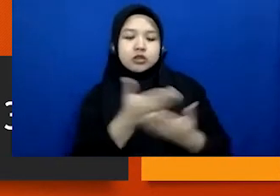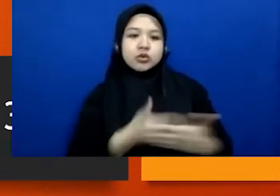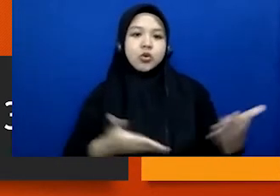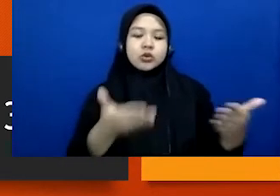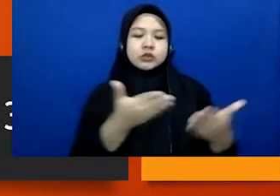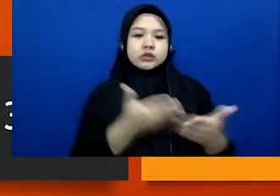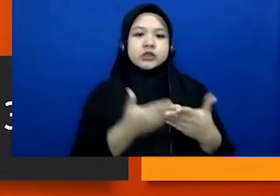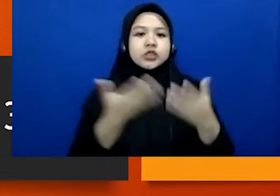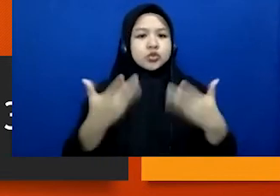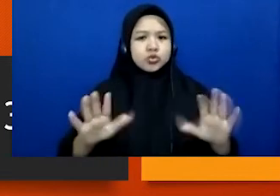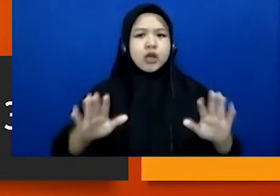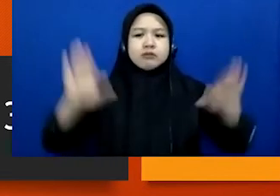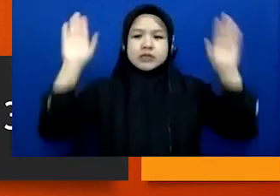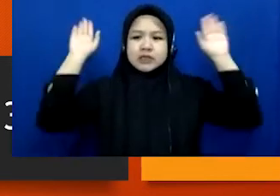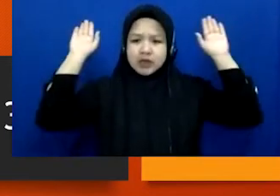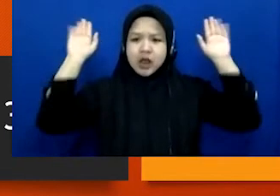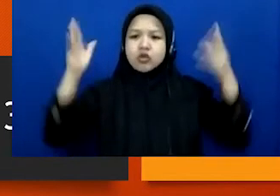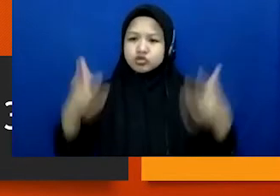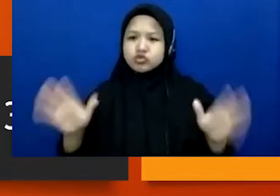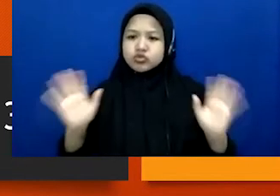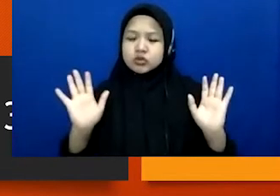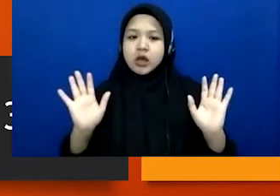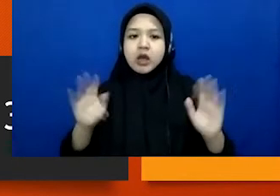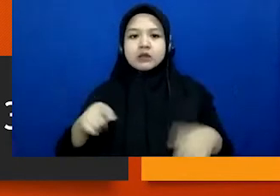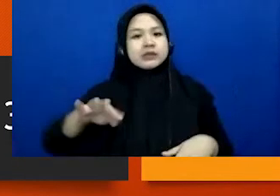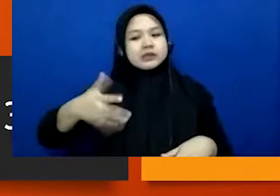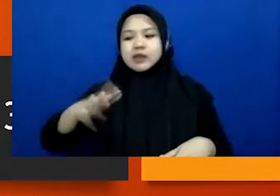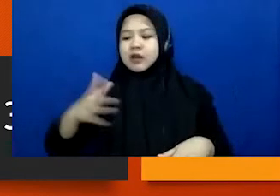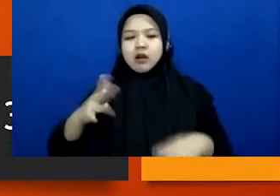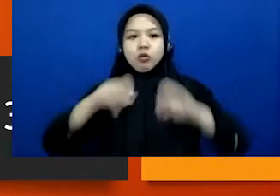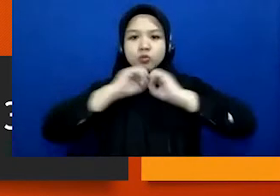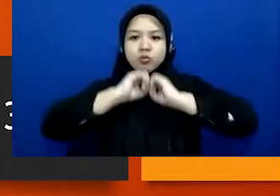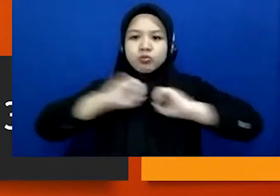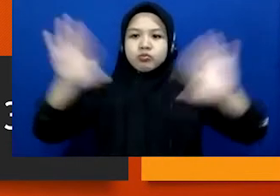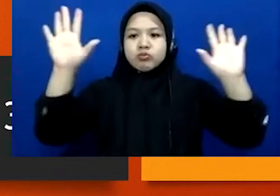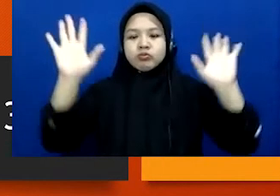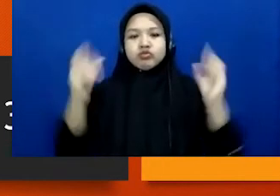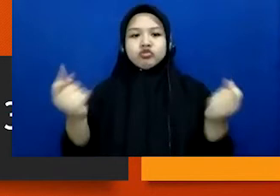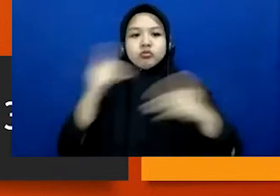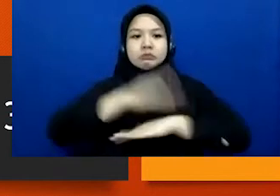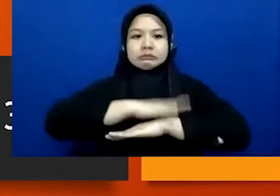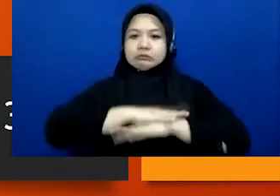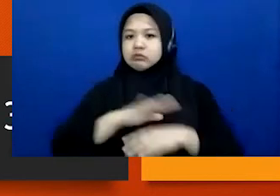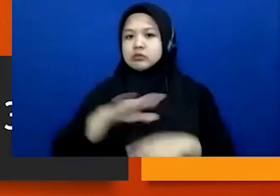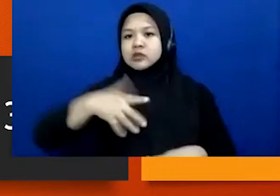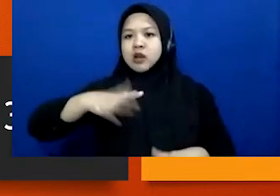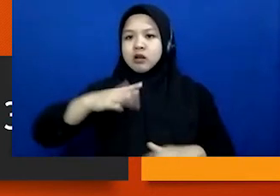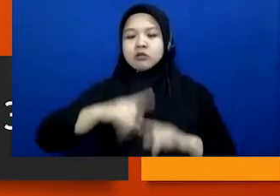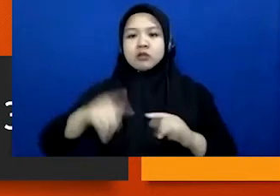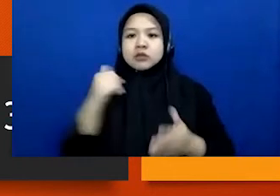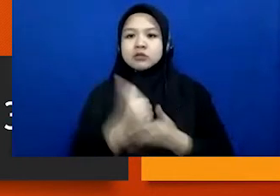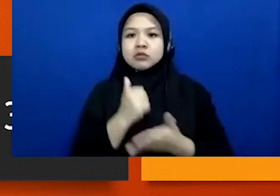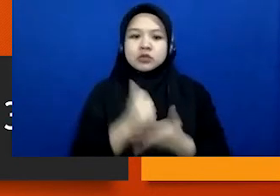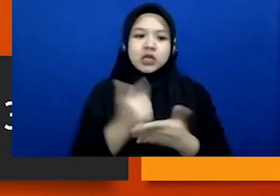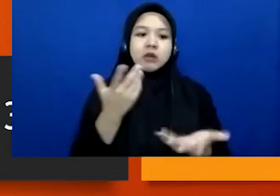sudah menyerah, itu jarang sekali dipabis, jarang sekali muncul. Padahal sebenarnya mungkin secara